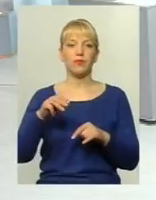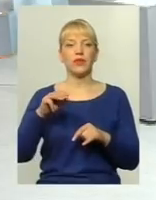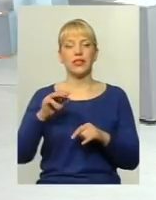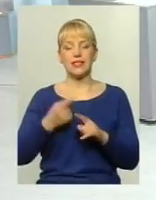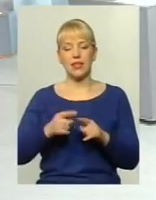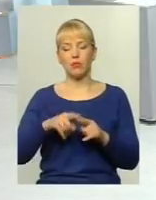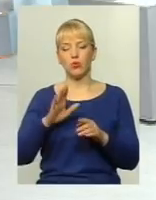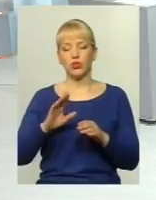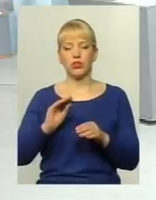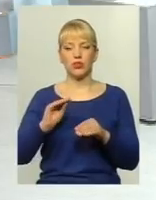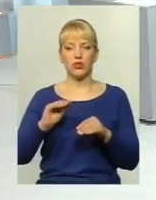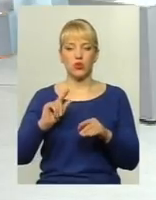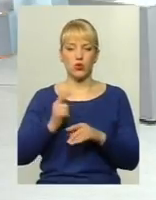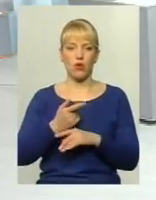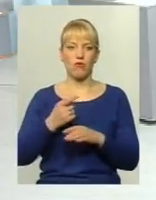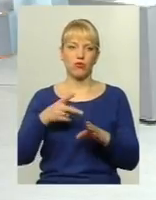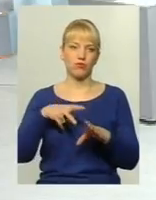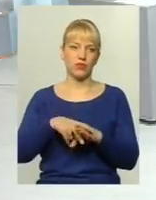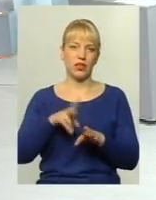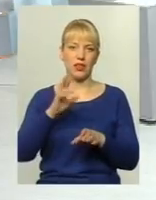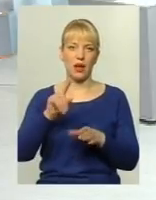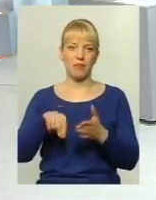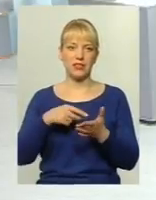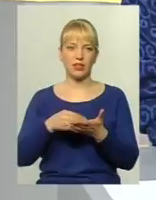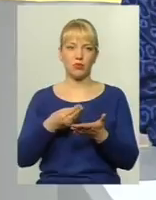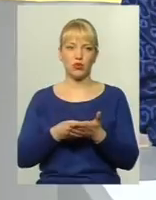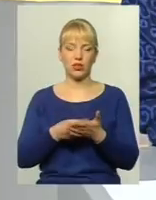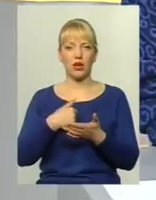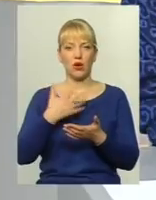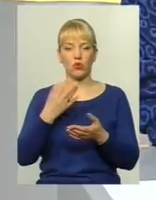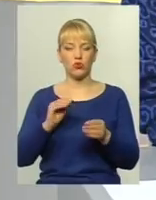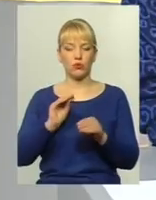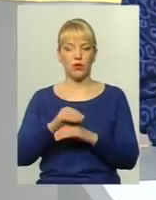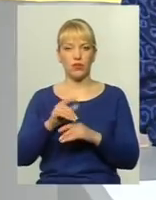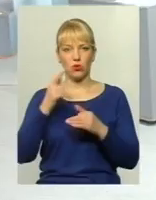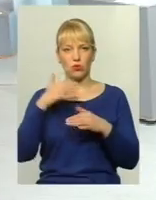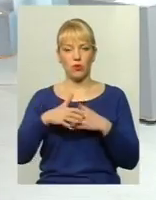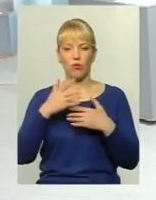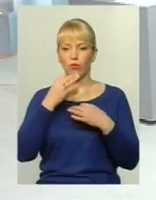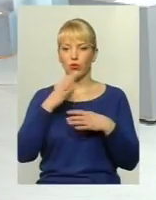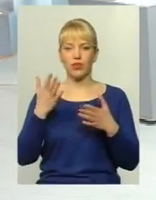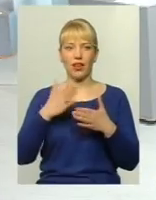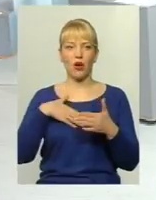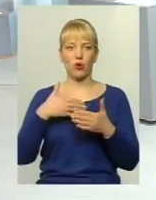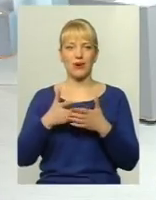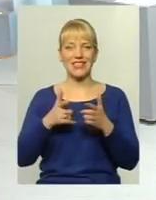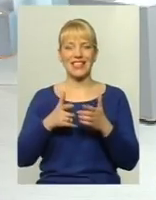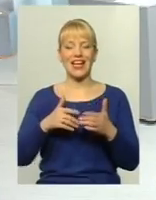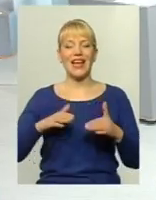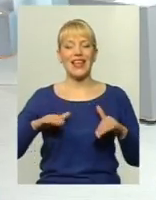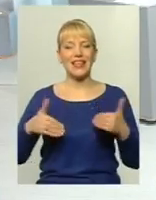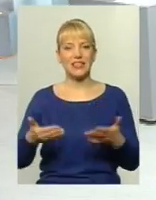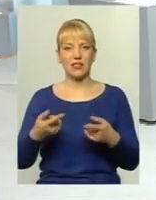буде знову покладатися на міський бюджет. Я хочу доповедити. Розумієте, будь-яка громадська ініціатива, вона може бути не